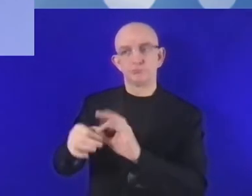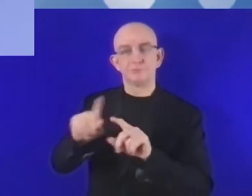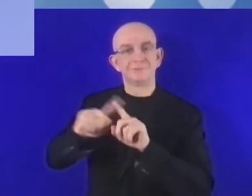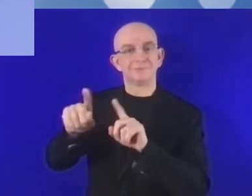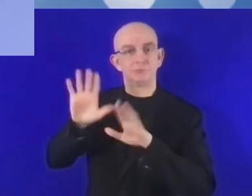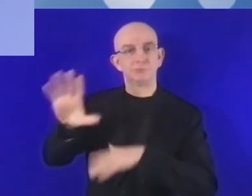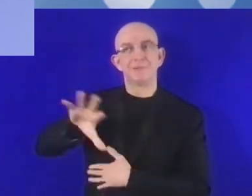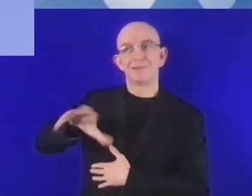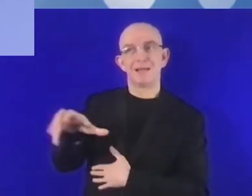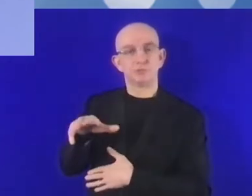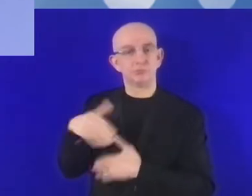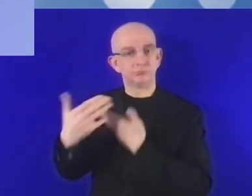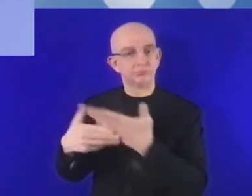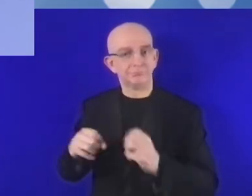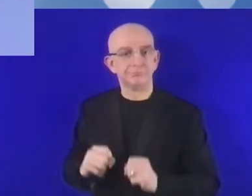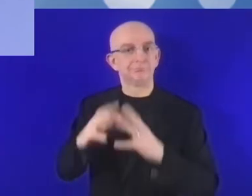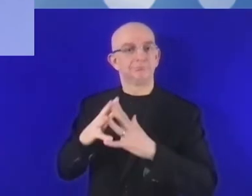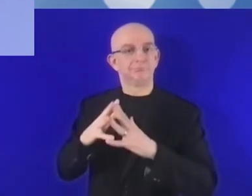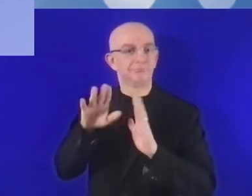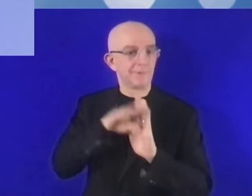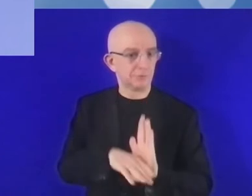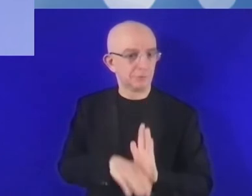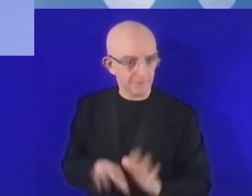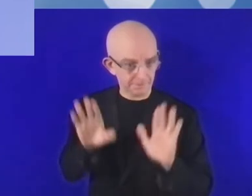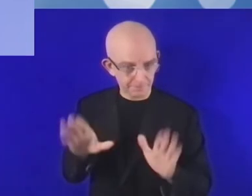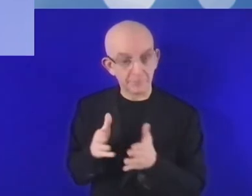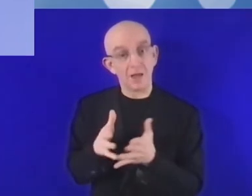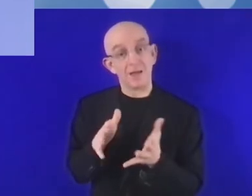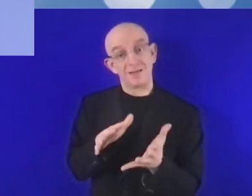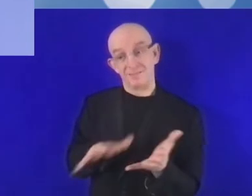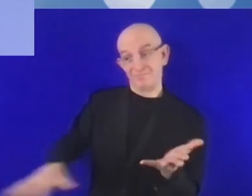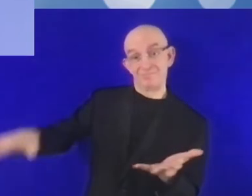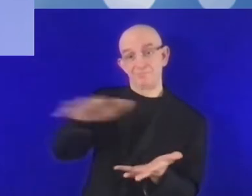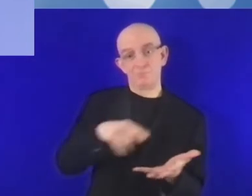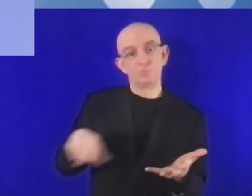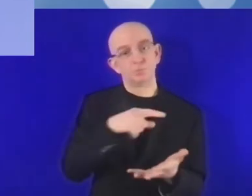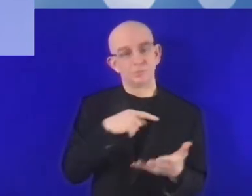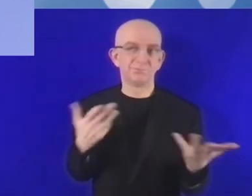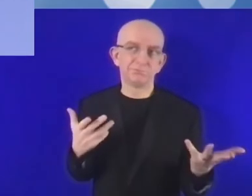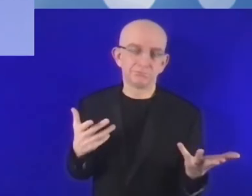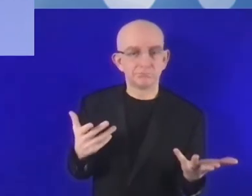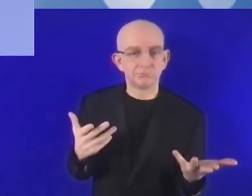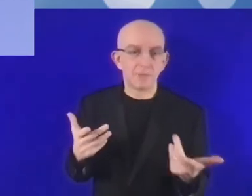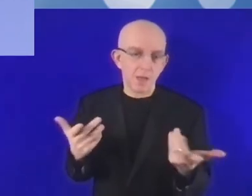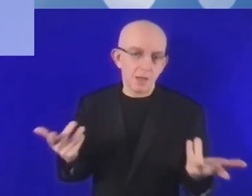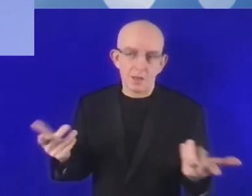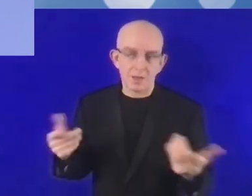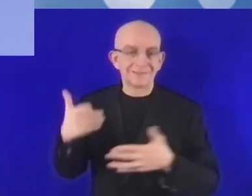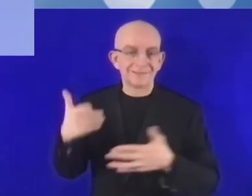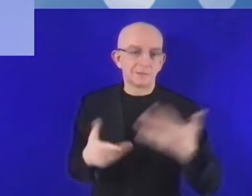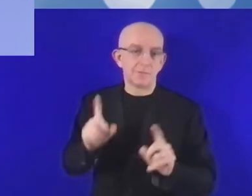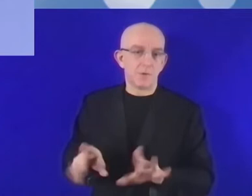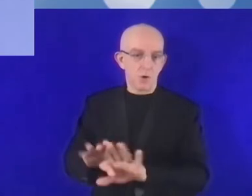nasze dane miały charakter otwarty, aby mogły one być wykorzystywane przez osoby mające innowacyjne pomysły.